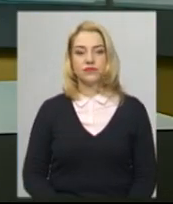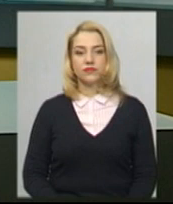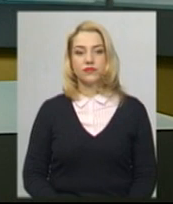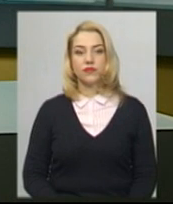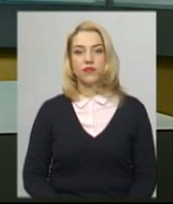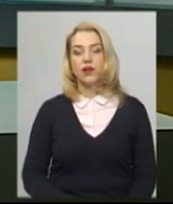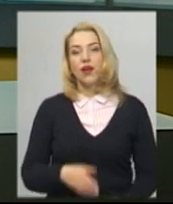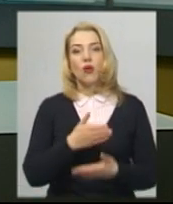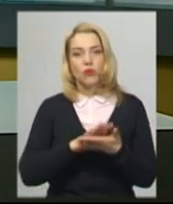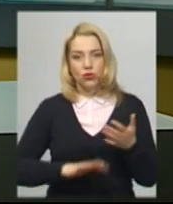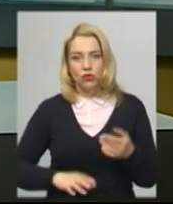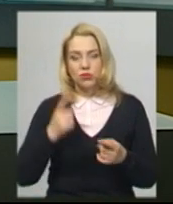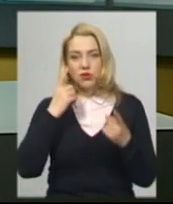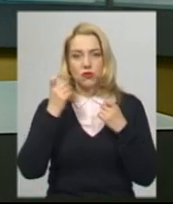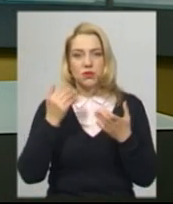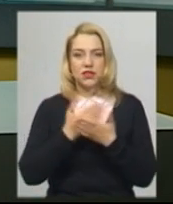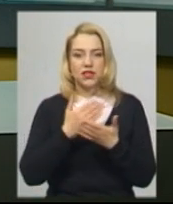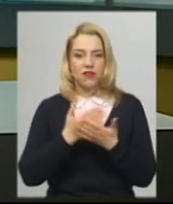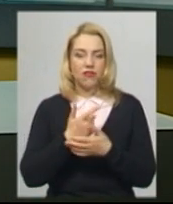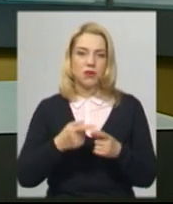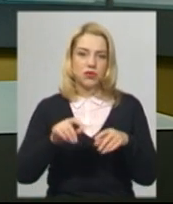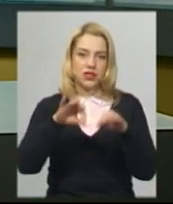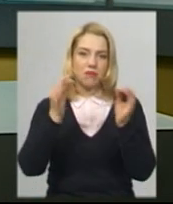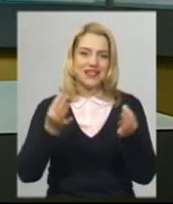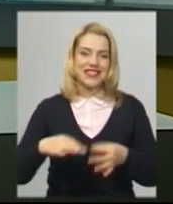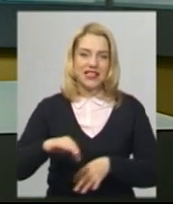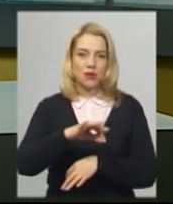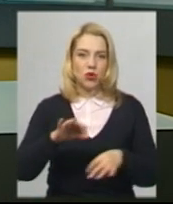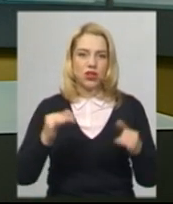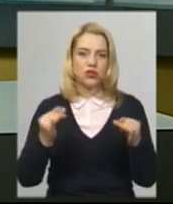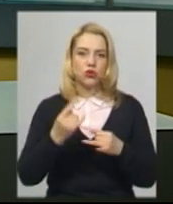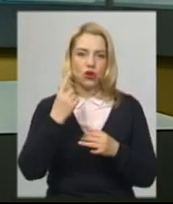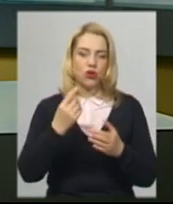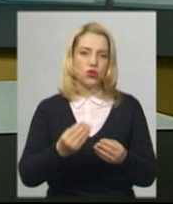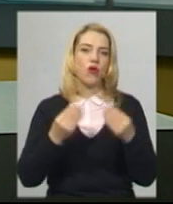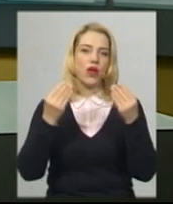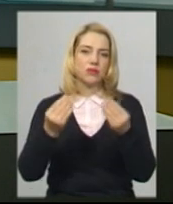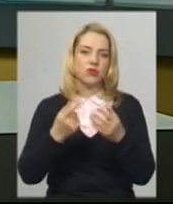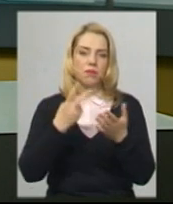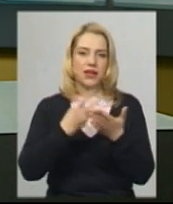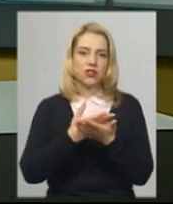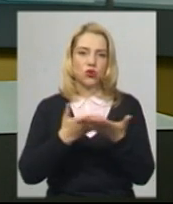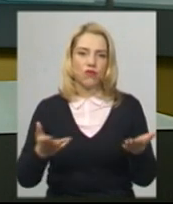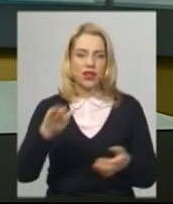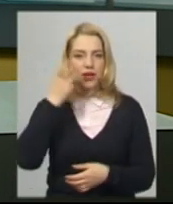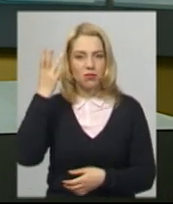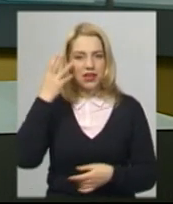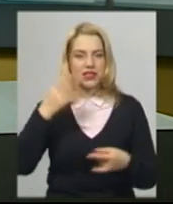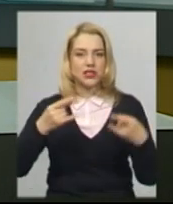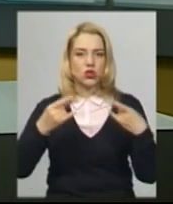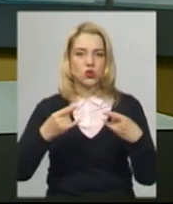Ми продовжуємо інформаційний випуск. Мистецькі проєкти «Історія одного експонату» презентували у Хмельницькому студії